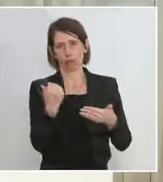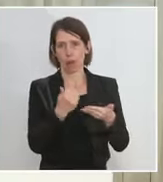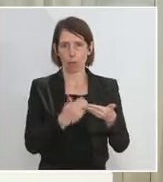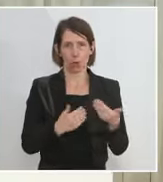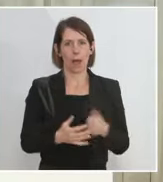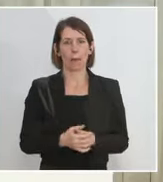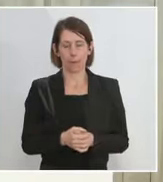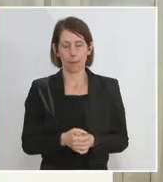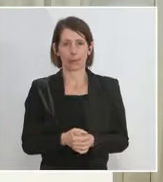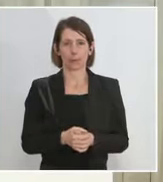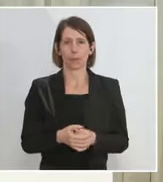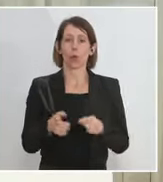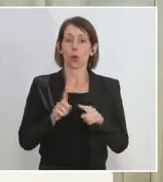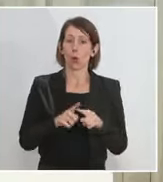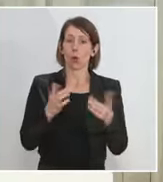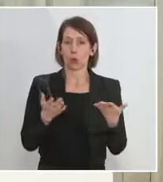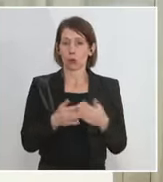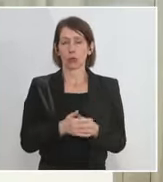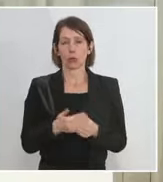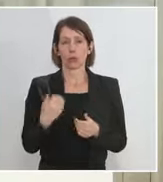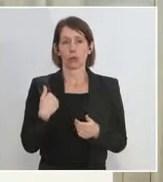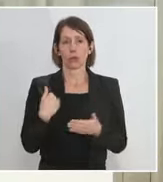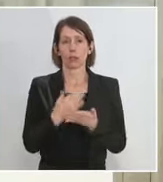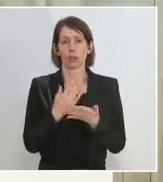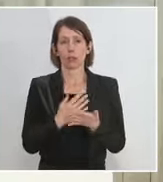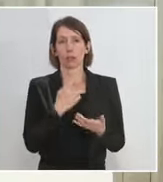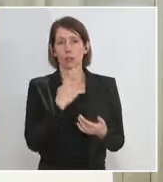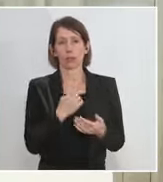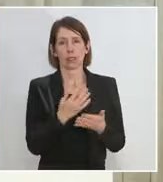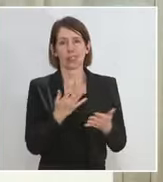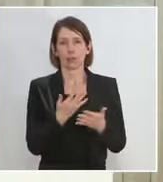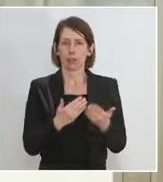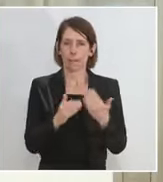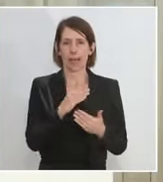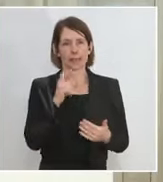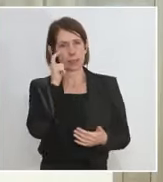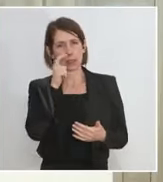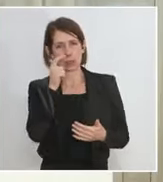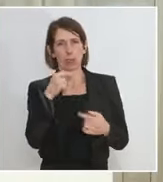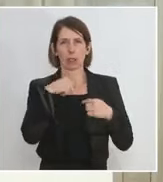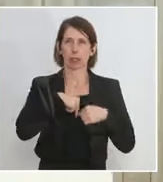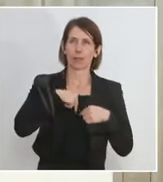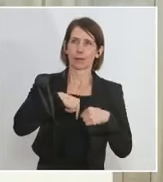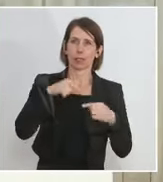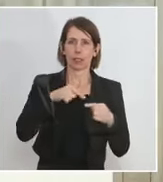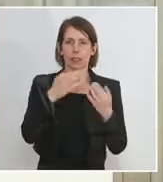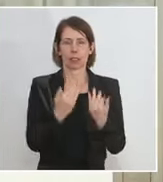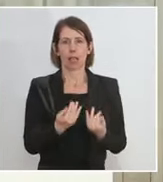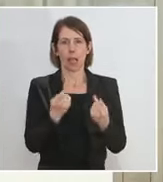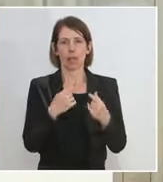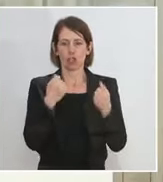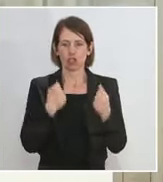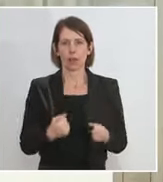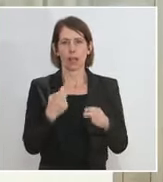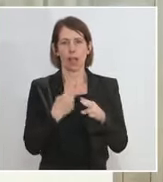Und das, ich habe schon angedeutet, was mir am meisten Kopfzerbrechen macht, ist, die Zahl jener, die schwer